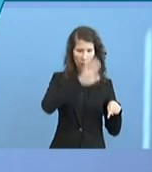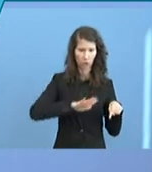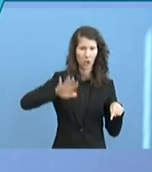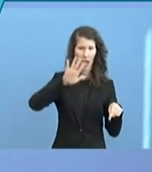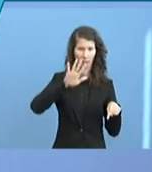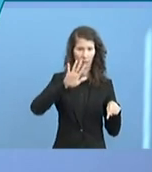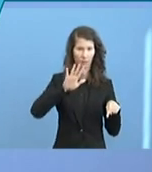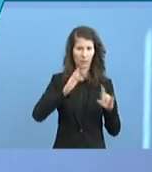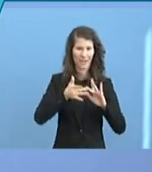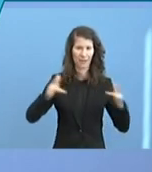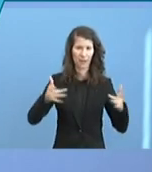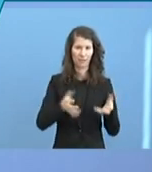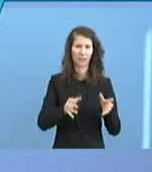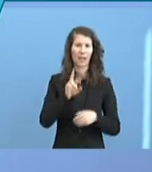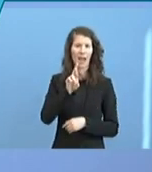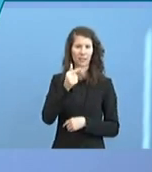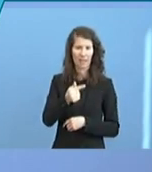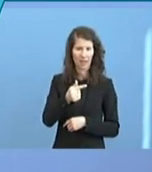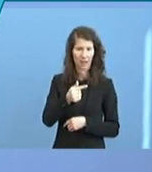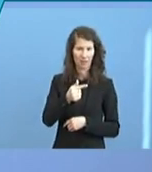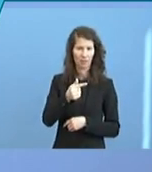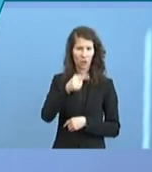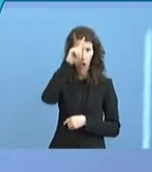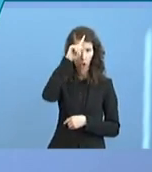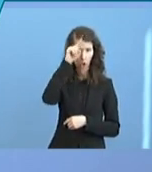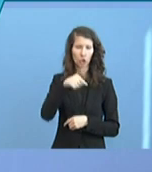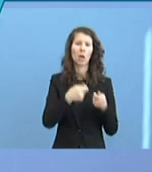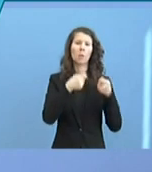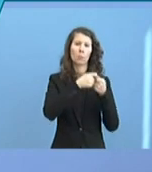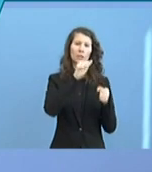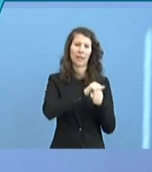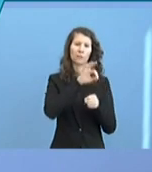Internetfernsehen, RT Deutsch, ist dem Bundesamt für Verfassungsschutz bekannt.